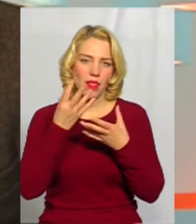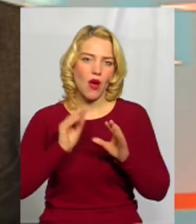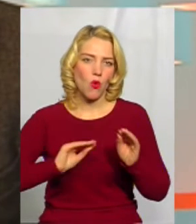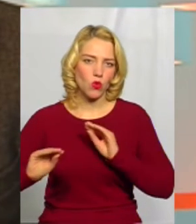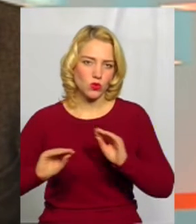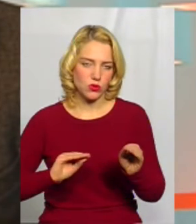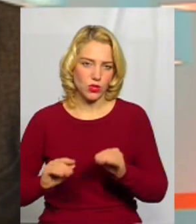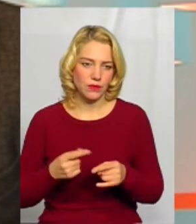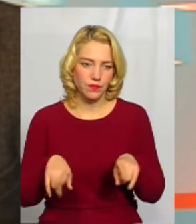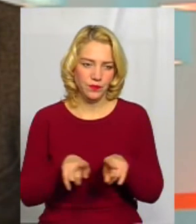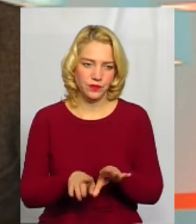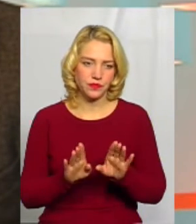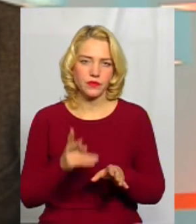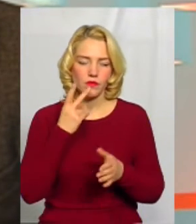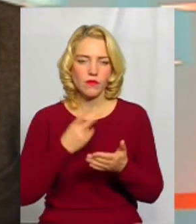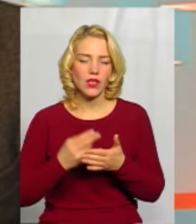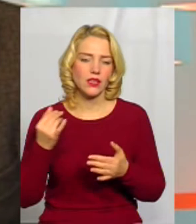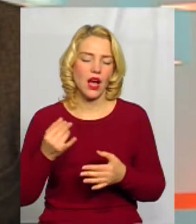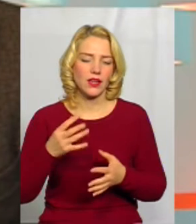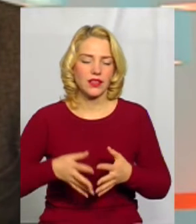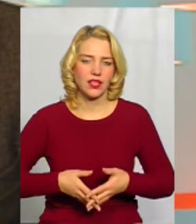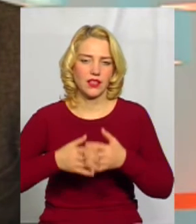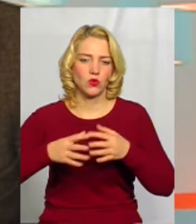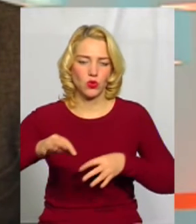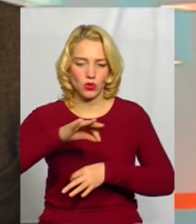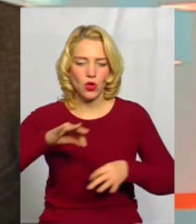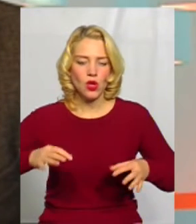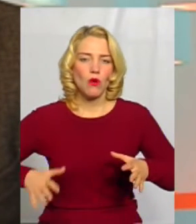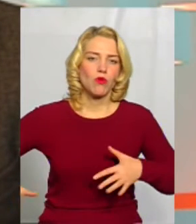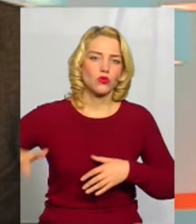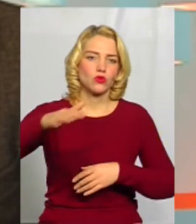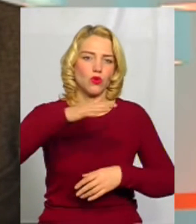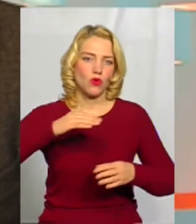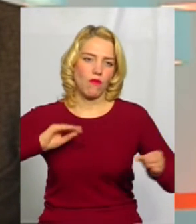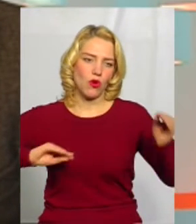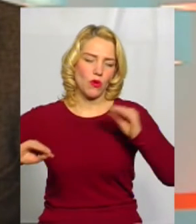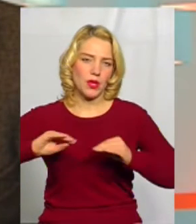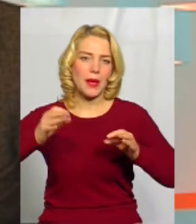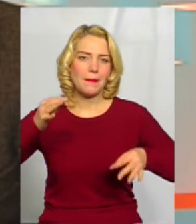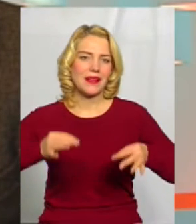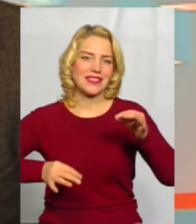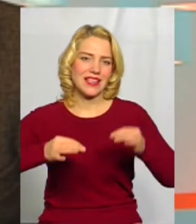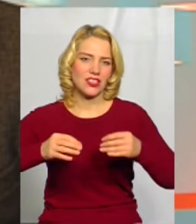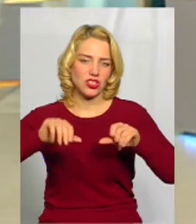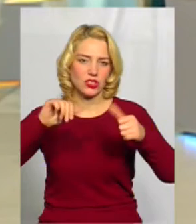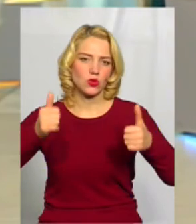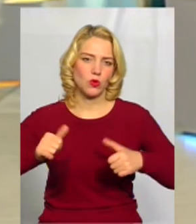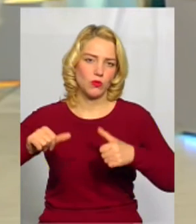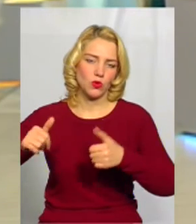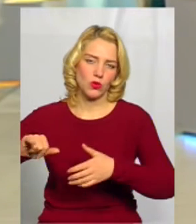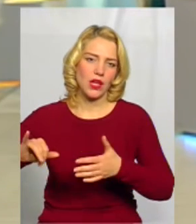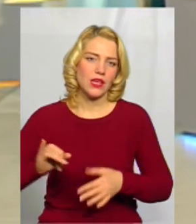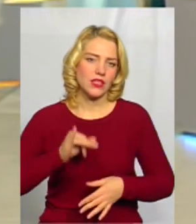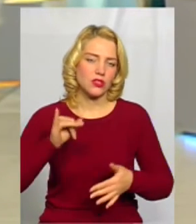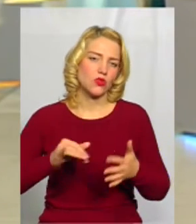Крім того, буде показано архітектурно-просторова композиція та пейзажно-видова структура історичного центру селища Меджибіш.